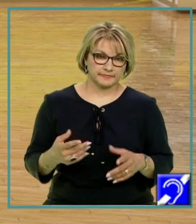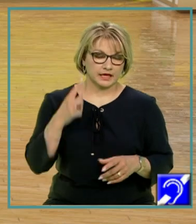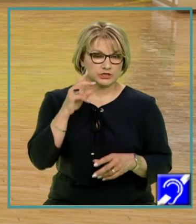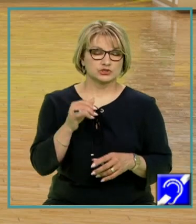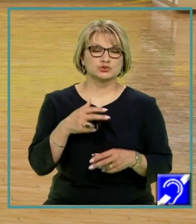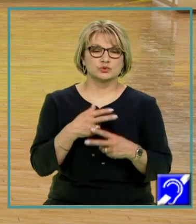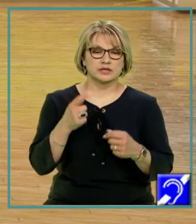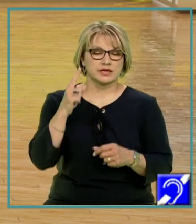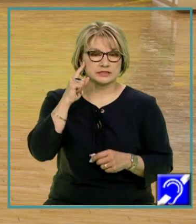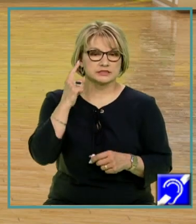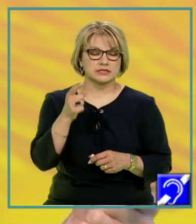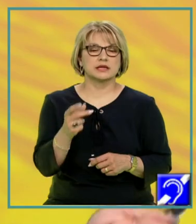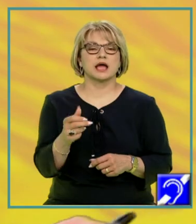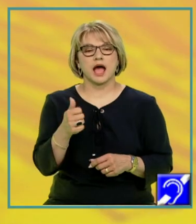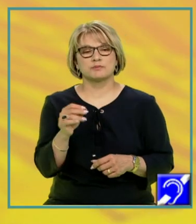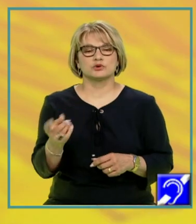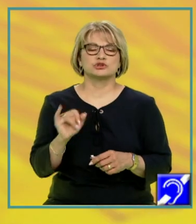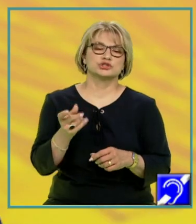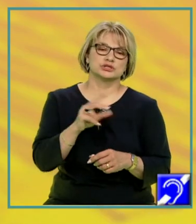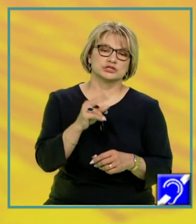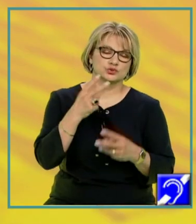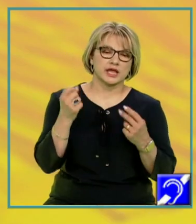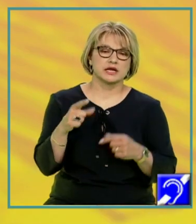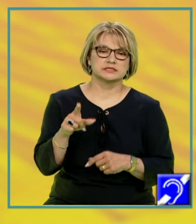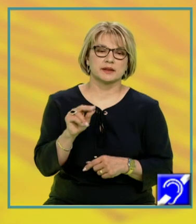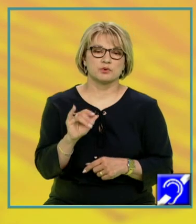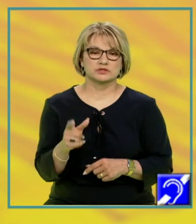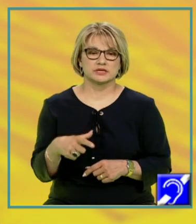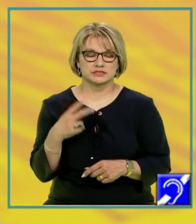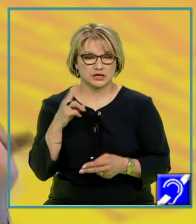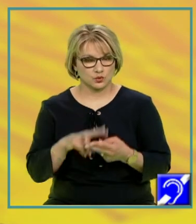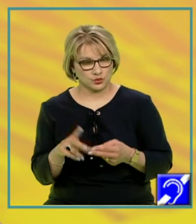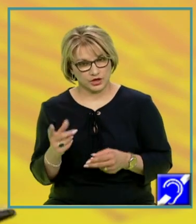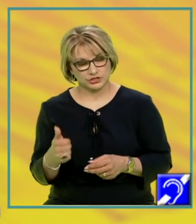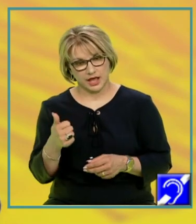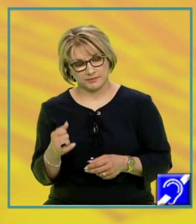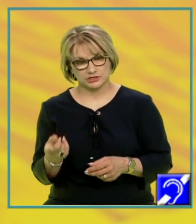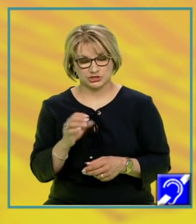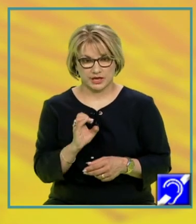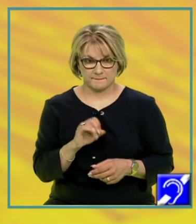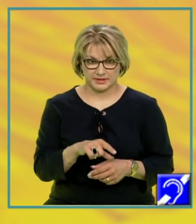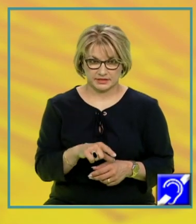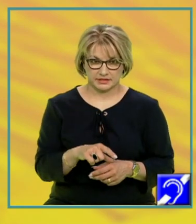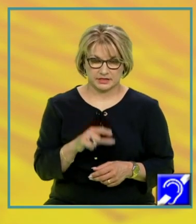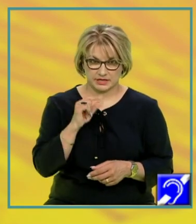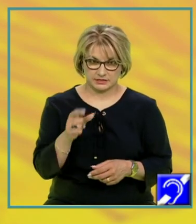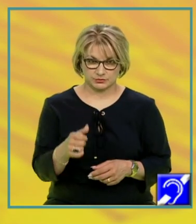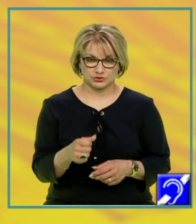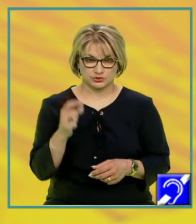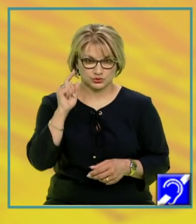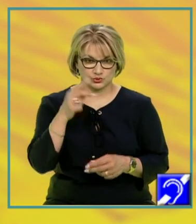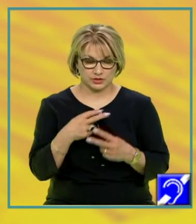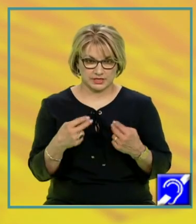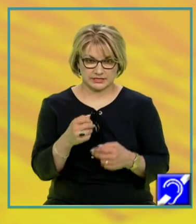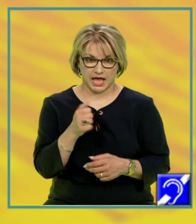și judecățile a posteriorii, cum le va numi Kant, este cea dintre cunoașterea a priorii și cunoașterea empirică. Fel spus, judecățile a priorii își